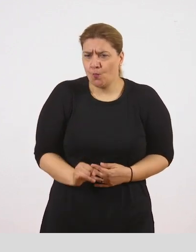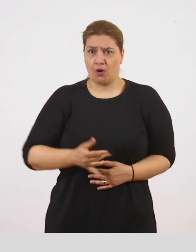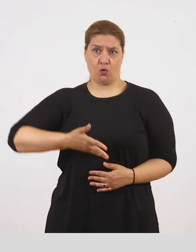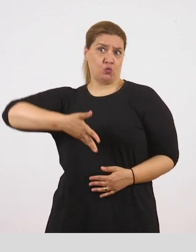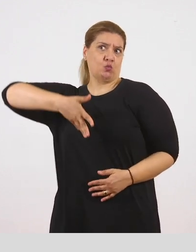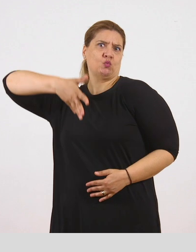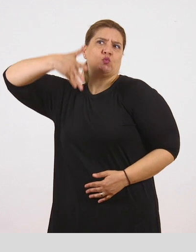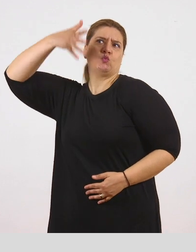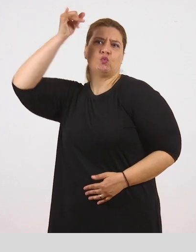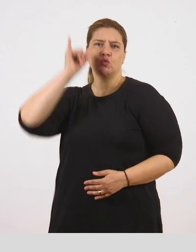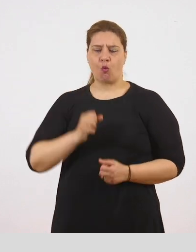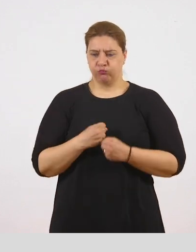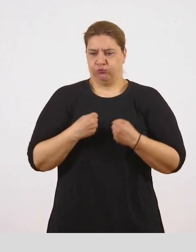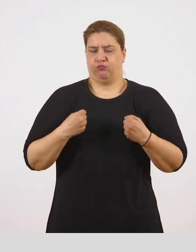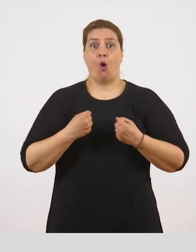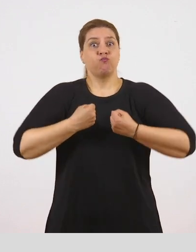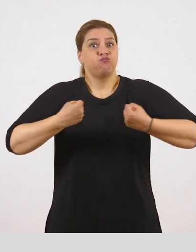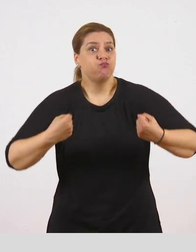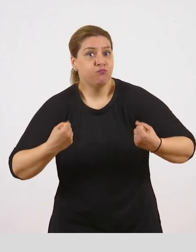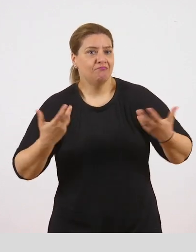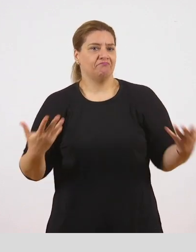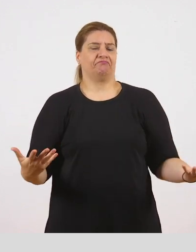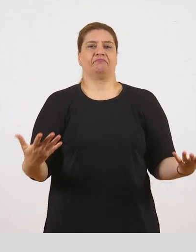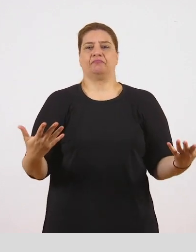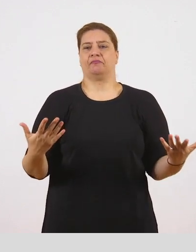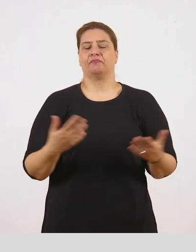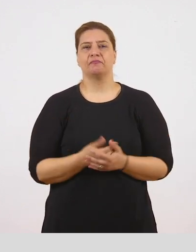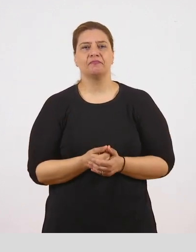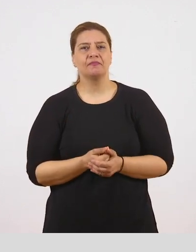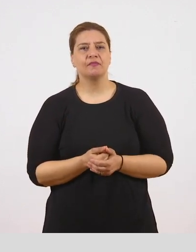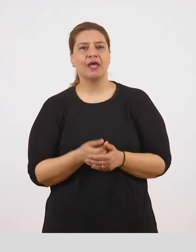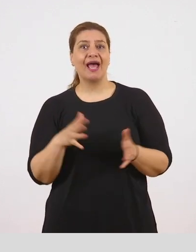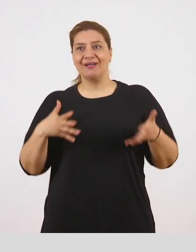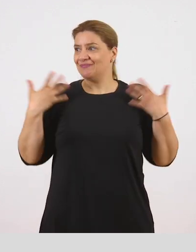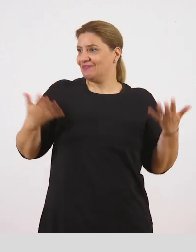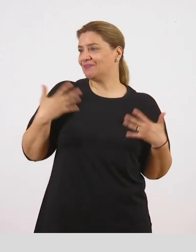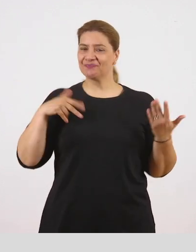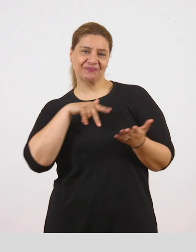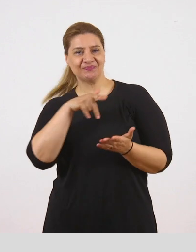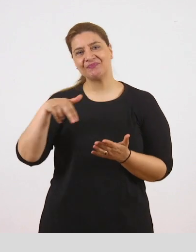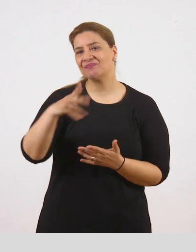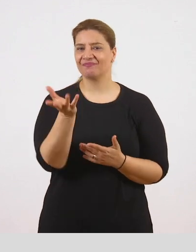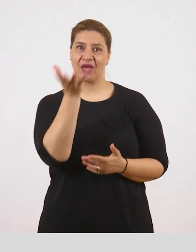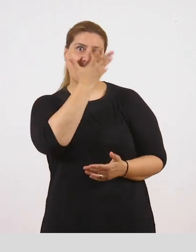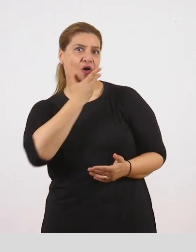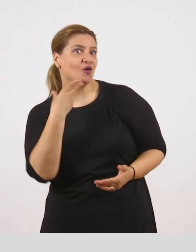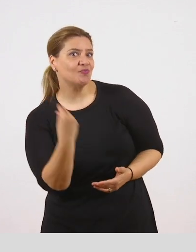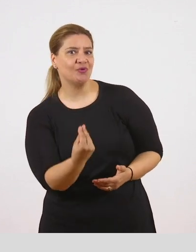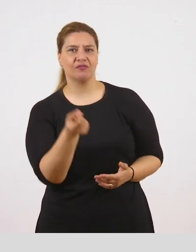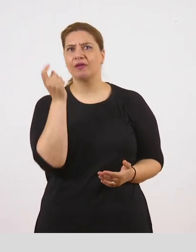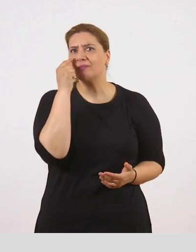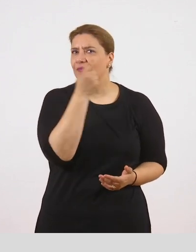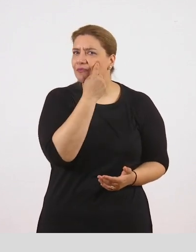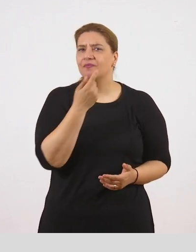ψιλόλιγνη, γερωδεμένη, γεματούλα, χαριτωμένη, όμορφη. Τα μάτια